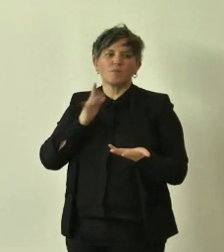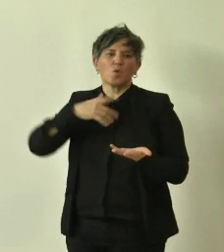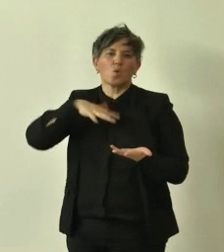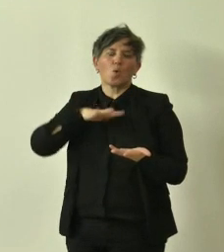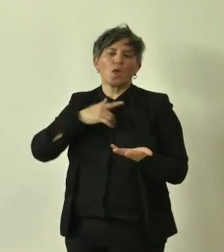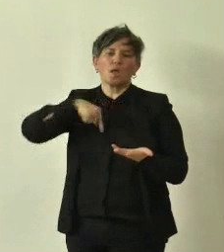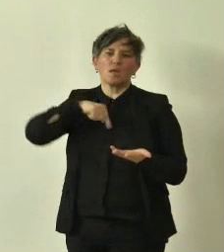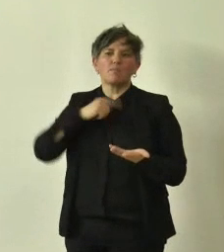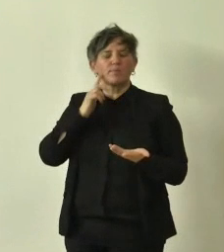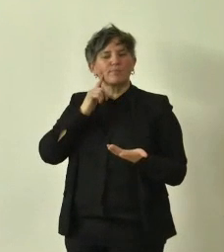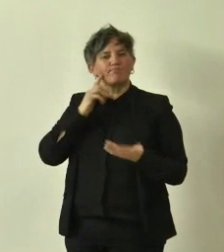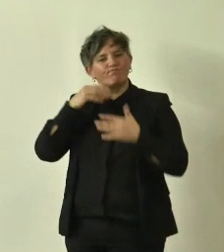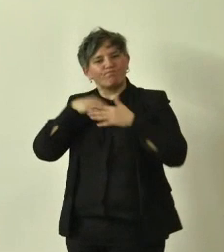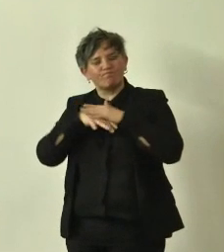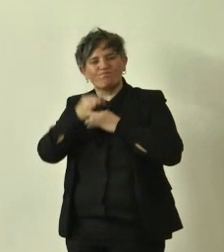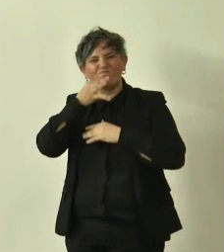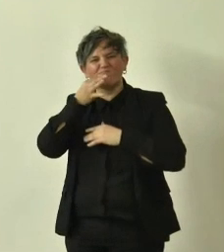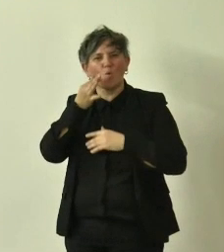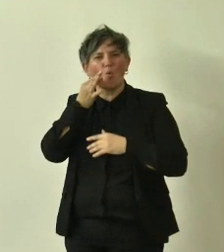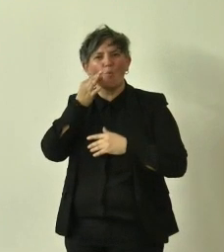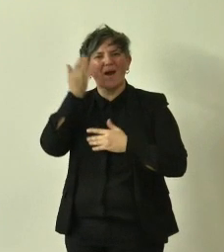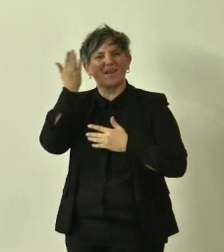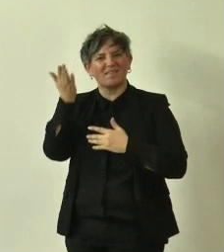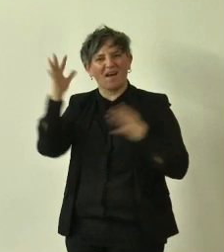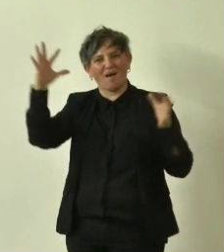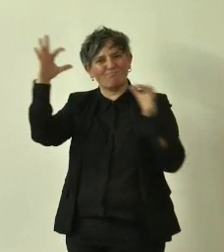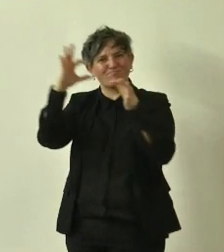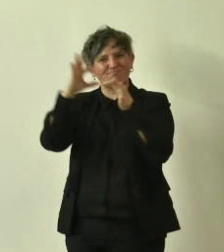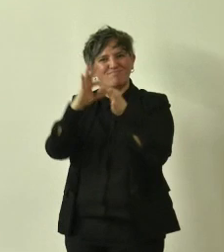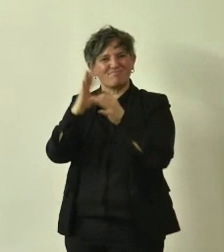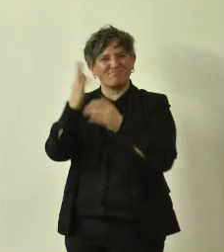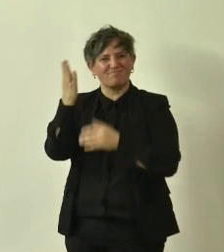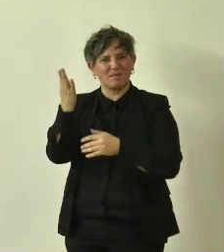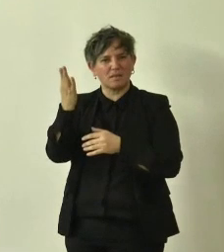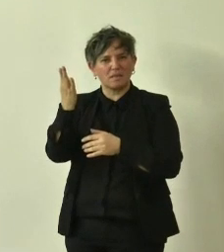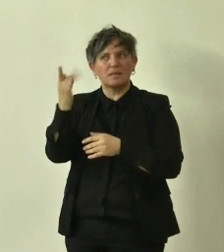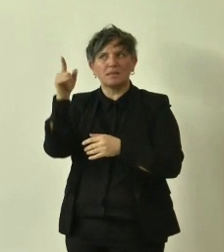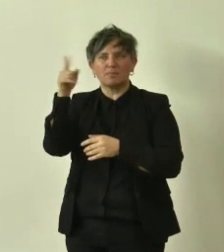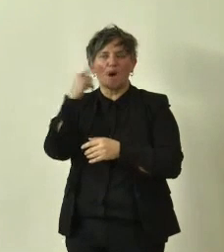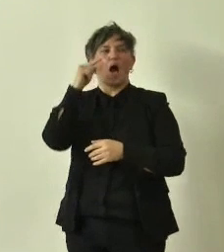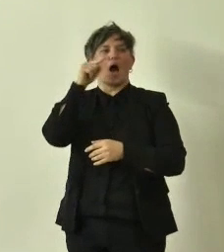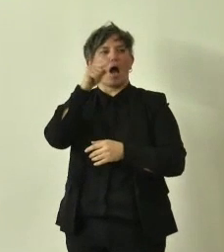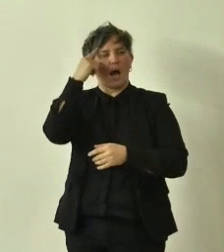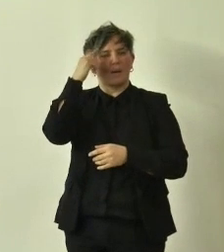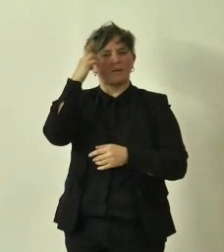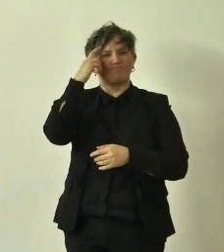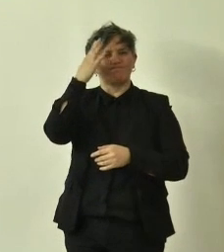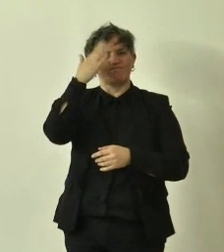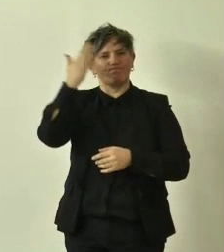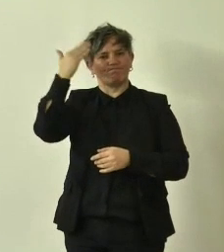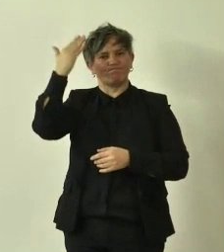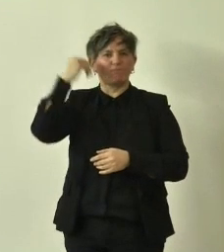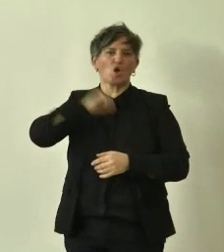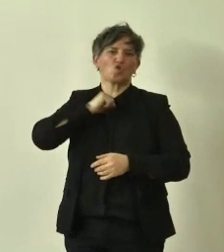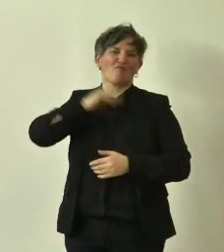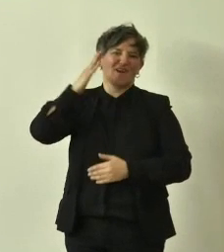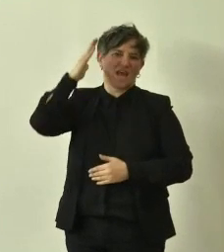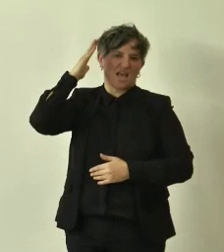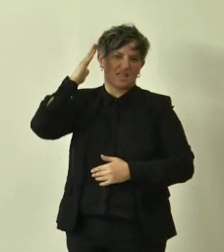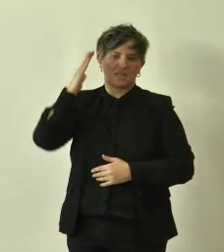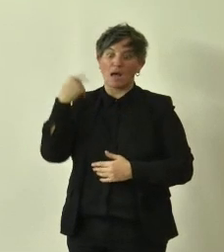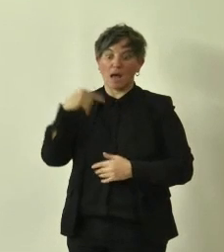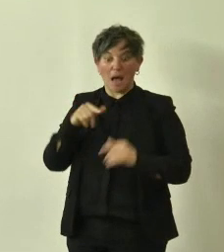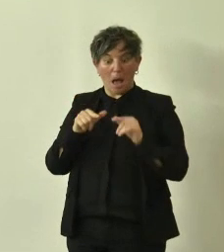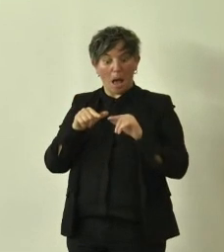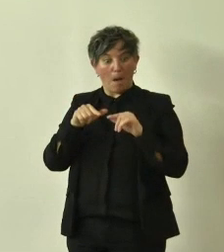anche il risvolto umano di grande sofferenza che ha provocato questa cosa nelle singole famiglie ma in quelle piantine continua